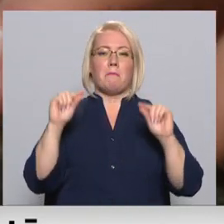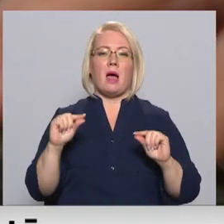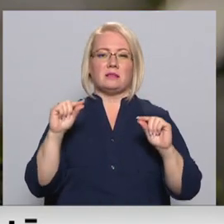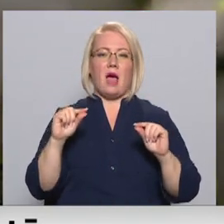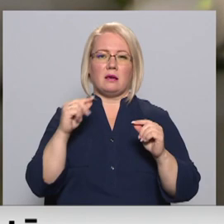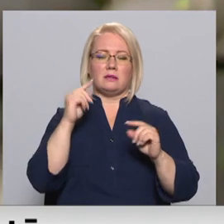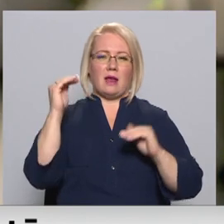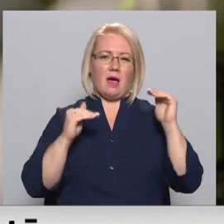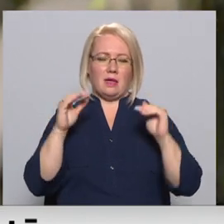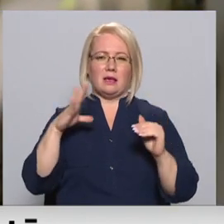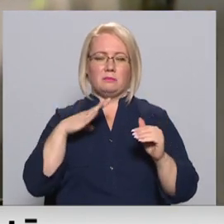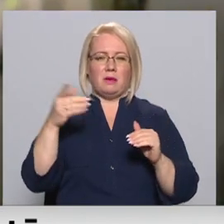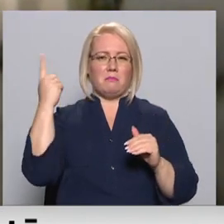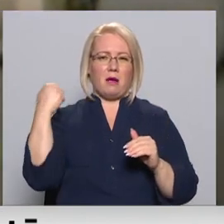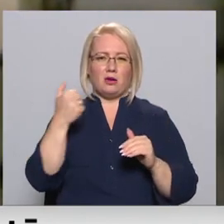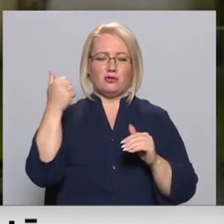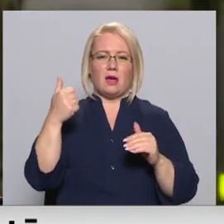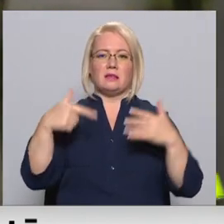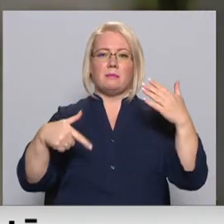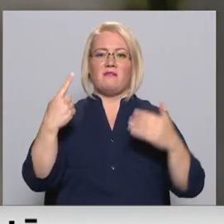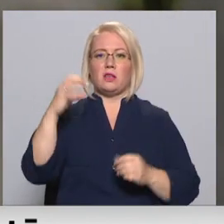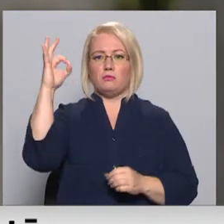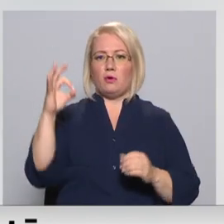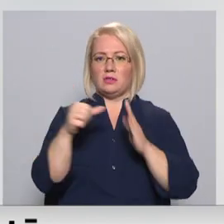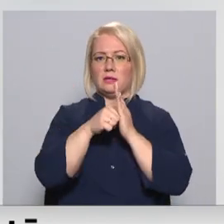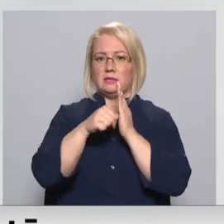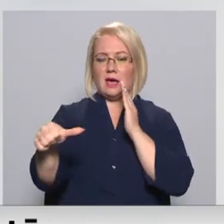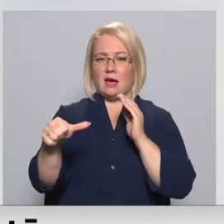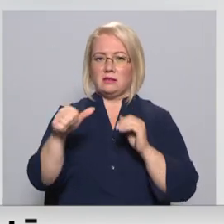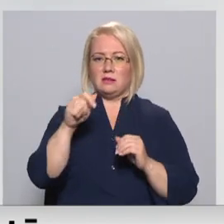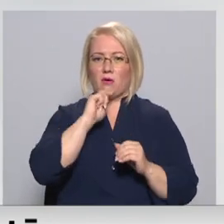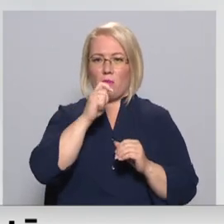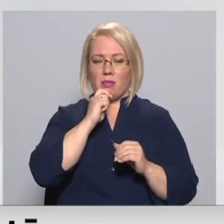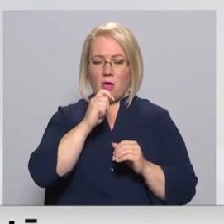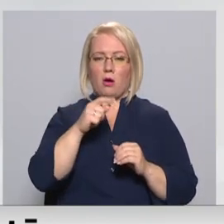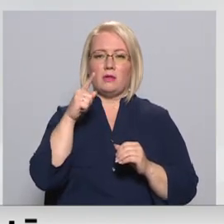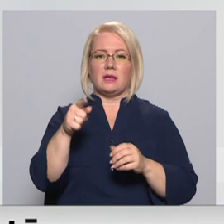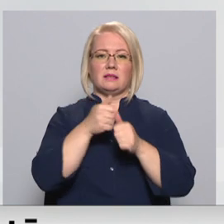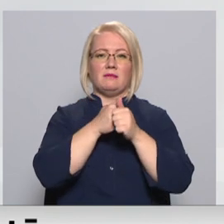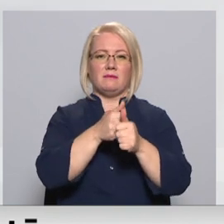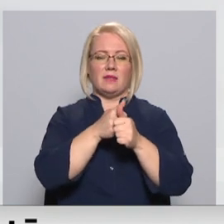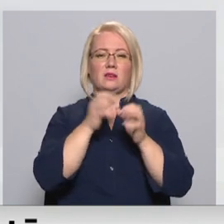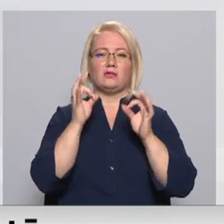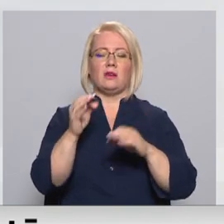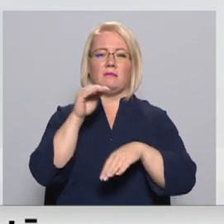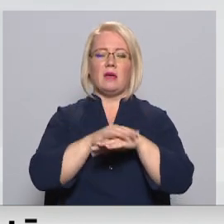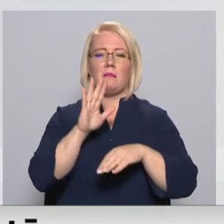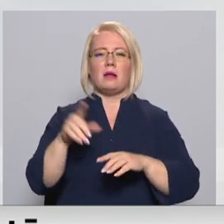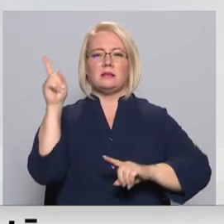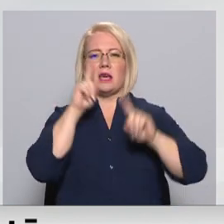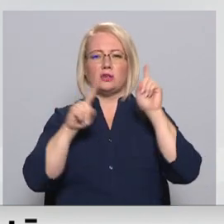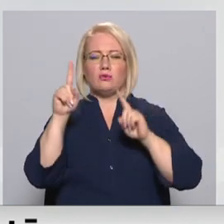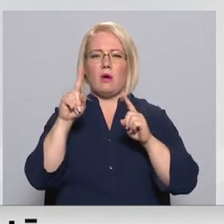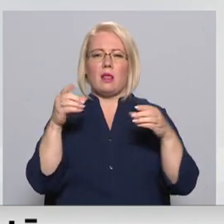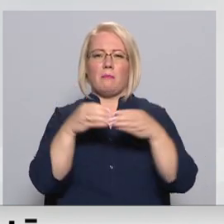pērn, kad tika dzēsti 71% naidīgu izteikumi internetā. Visvairāk naida runas monitorings fiksēts jautājumos par seksuālajā minoritātēm.